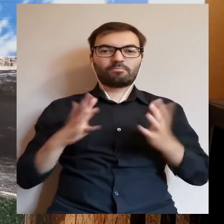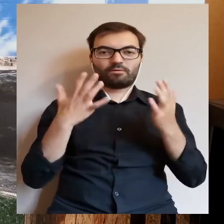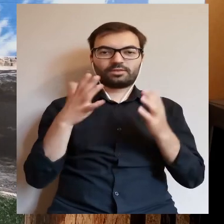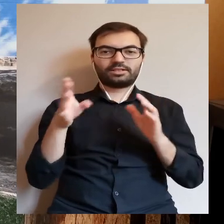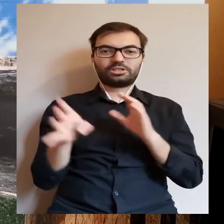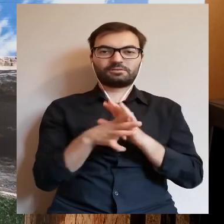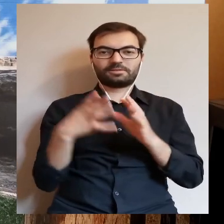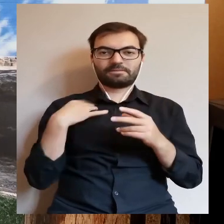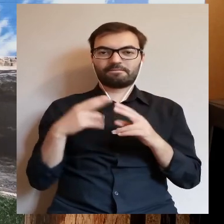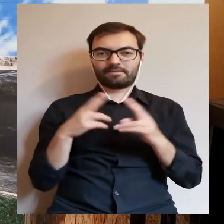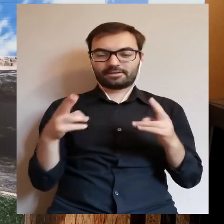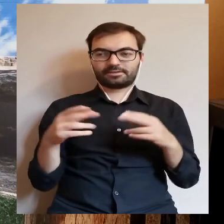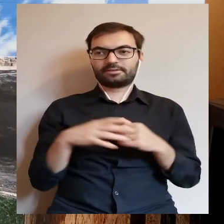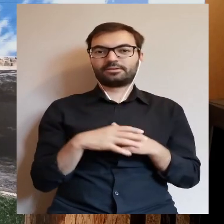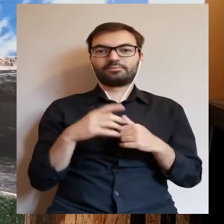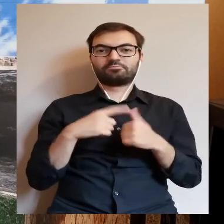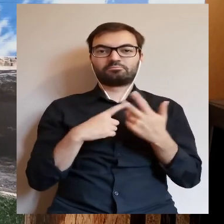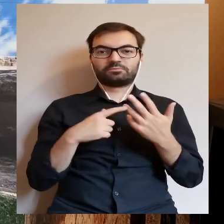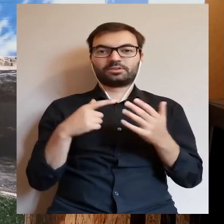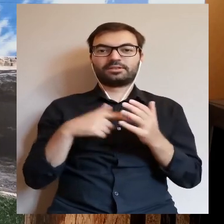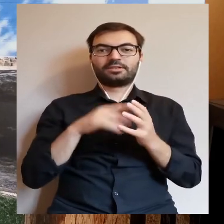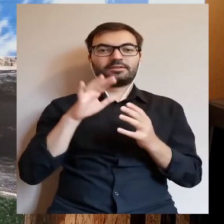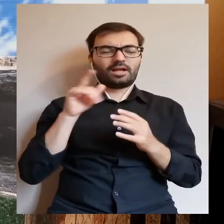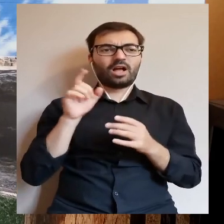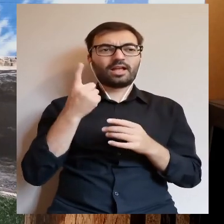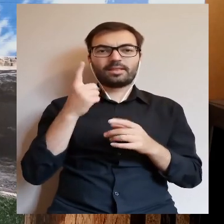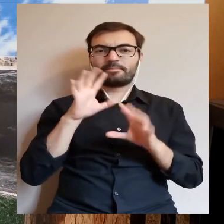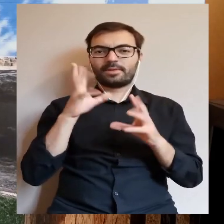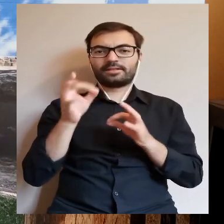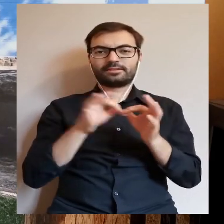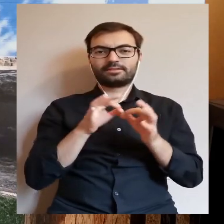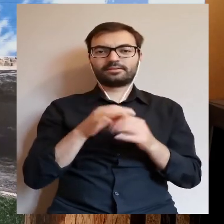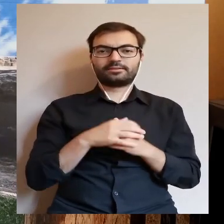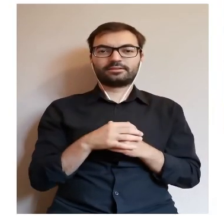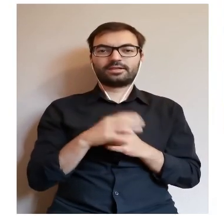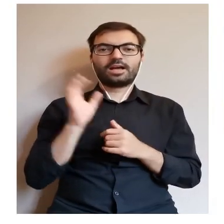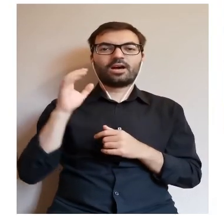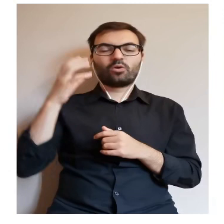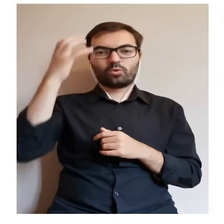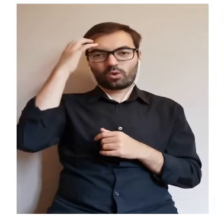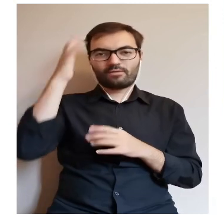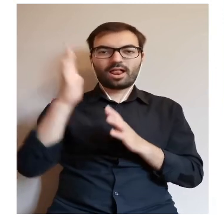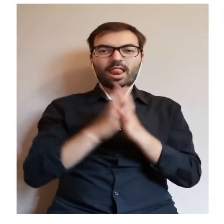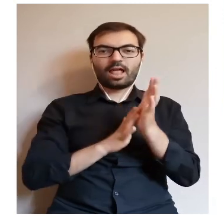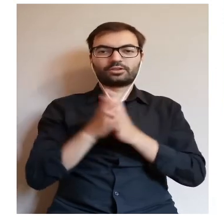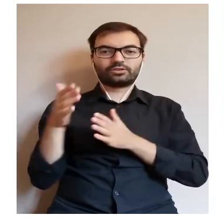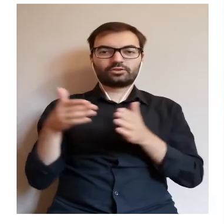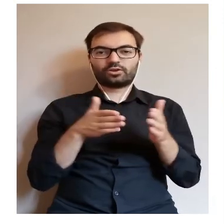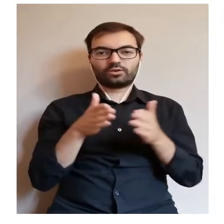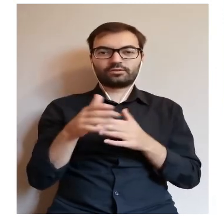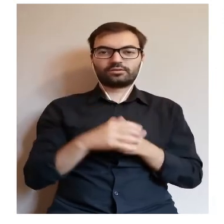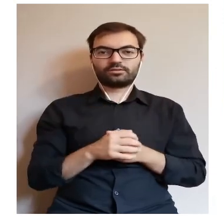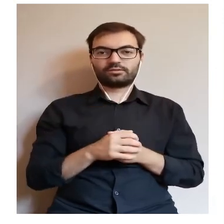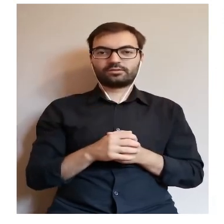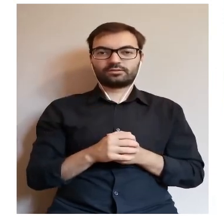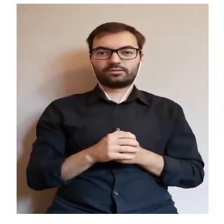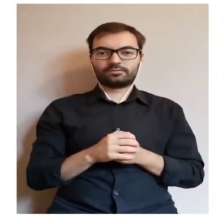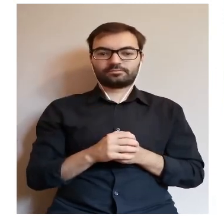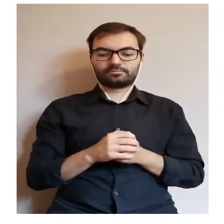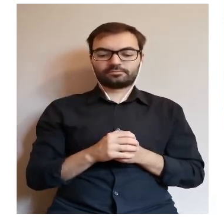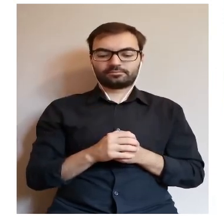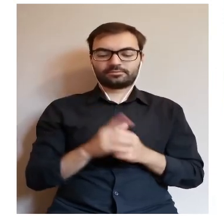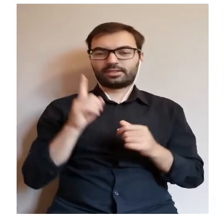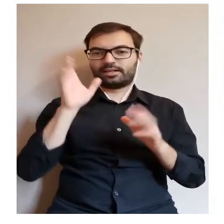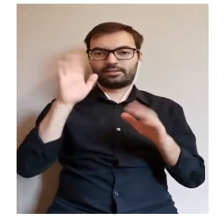powstaniami z XIX wieku. No to przede wszystkim piękna historia o Pani Leśnych Ostęków, no ale